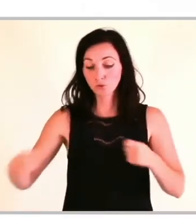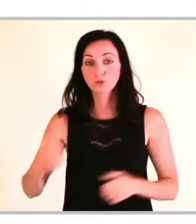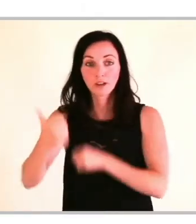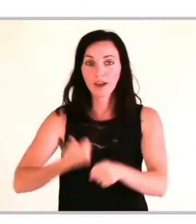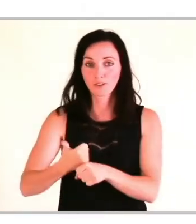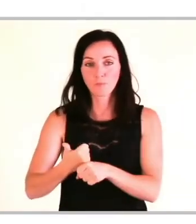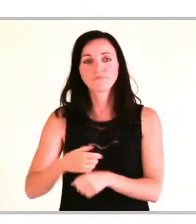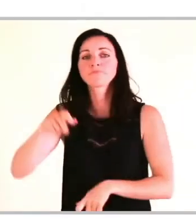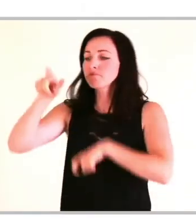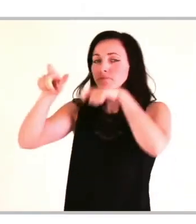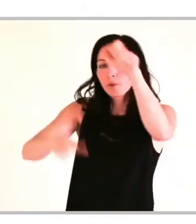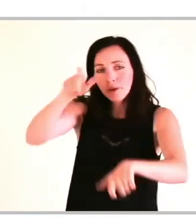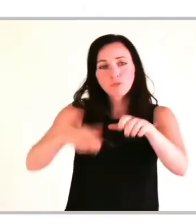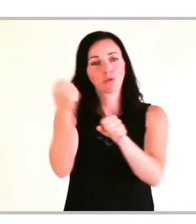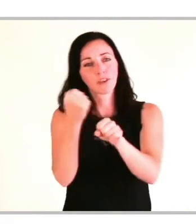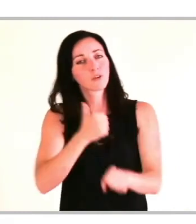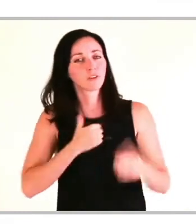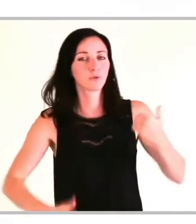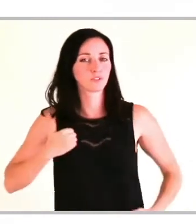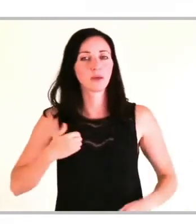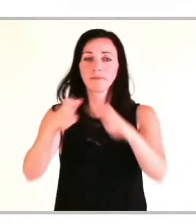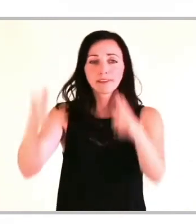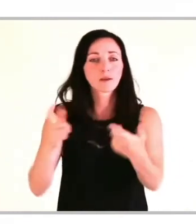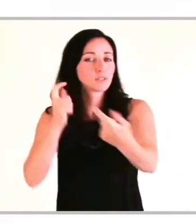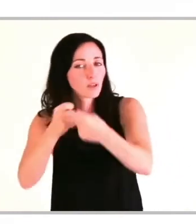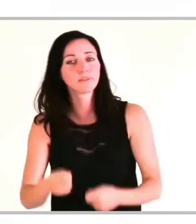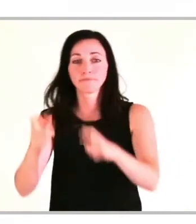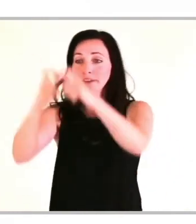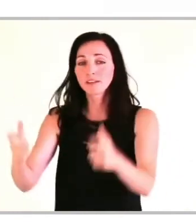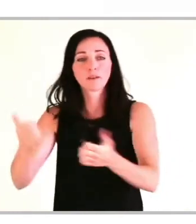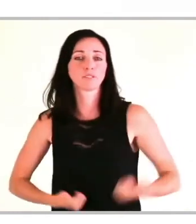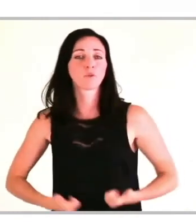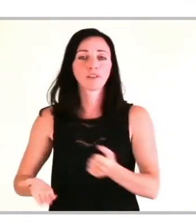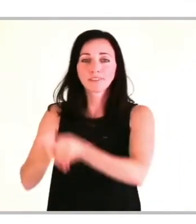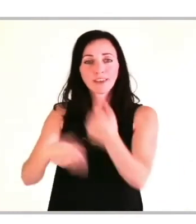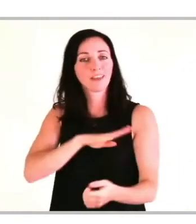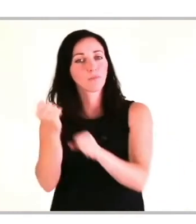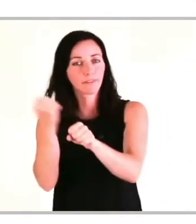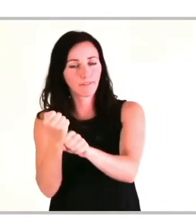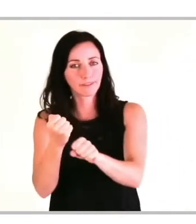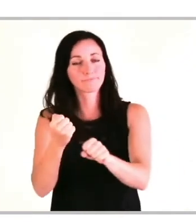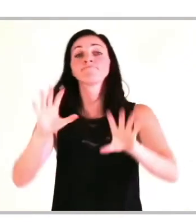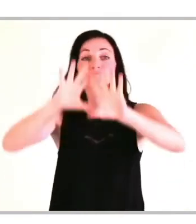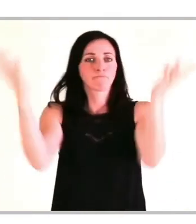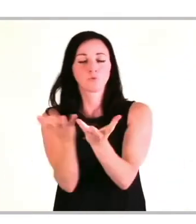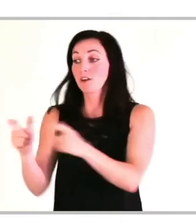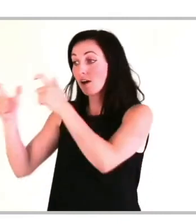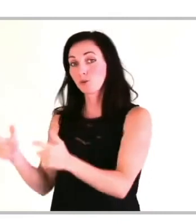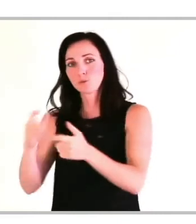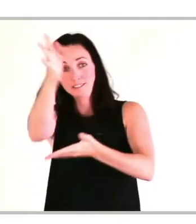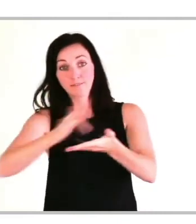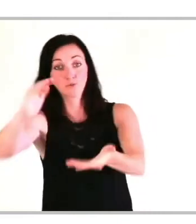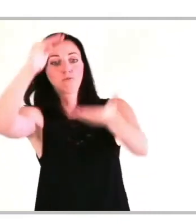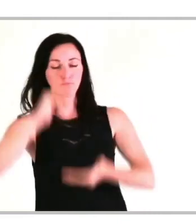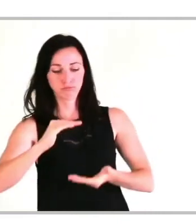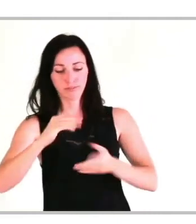La deuxième étape maintenant, le plafond ou montant total que le client pourra déduire de ses contributions handicap sur une année en cumulant